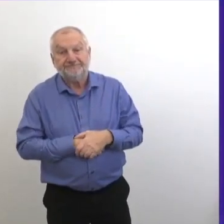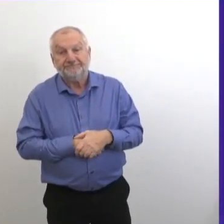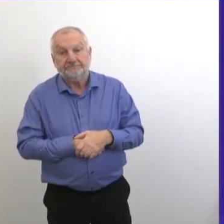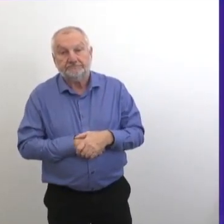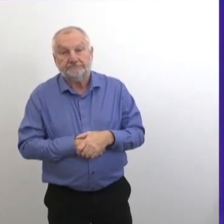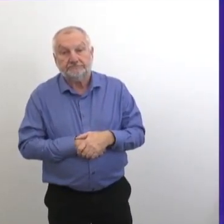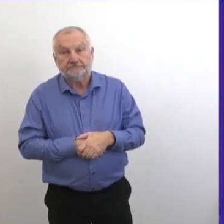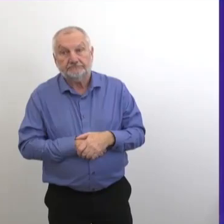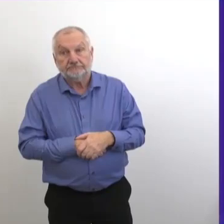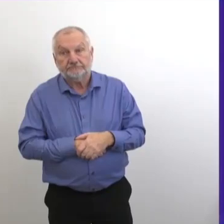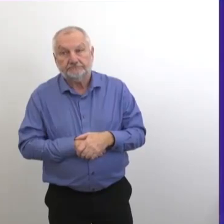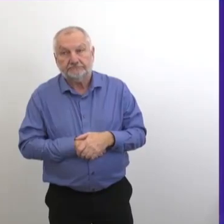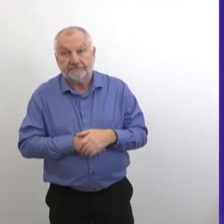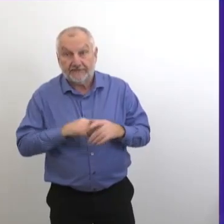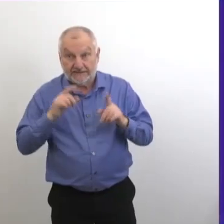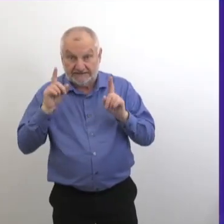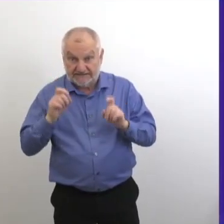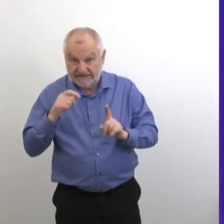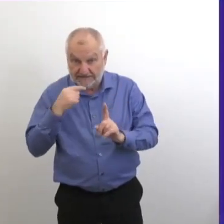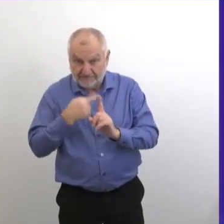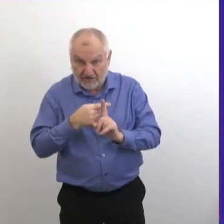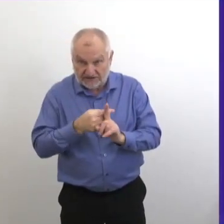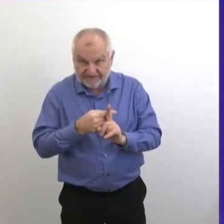Alors, j'ai une question sur le taux de positivité.